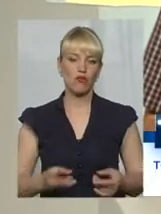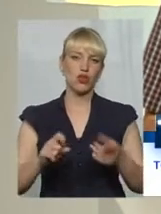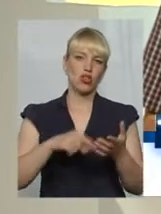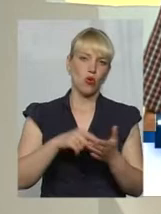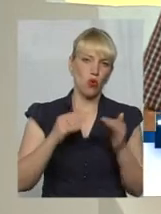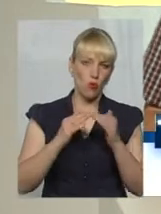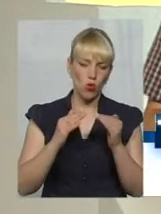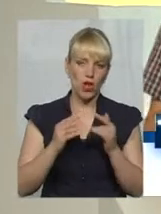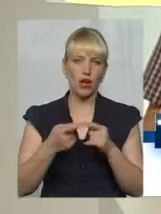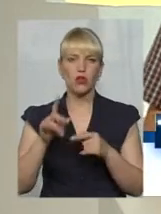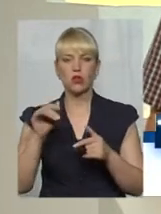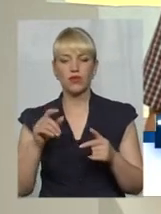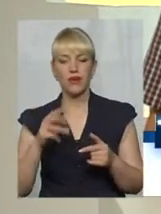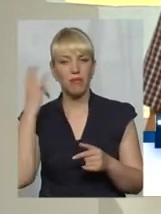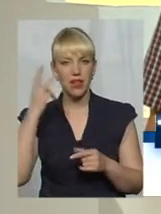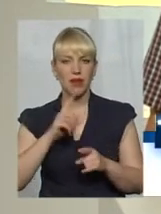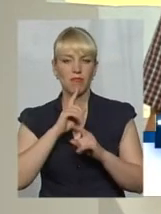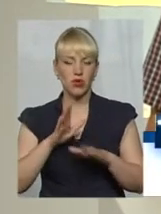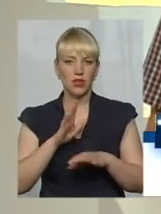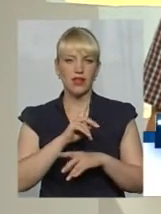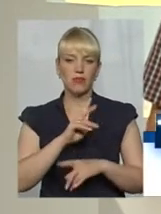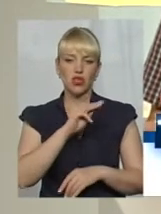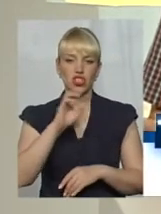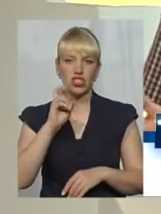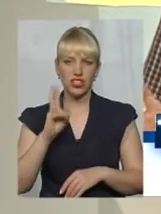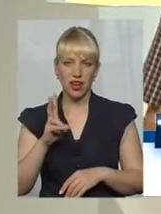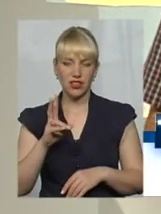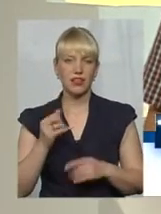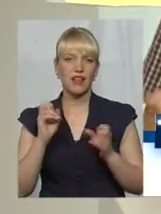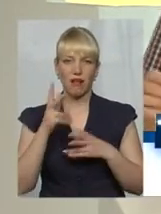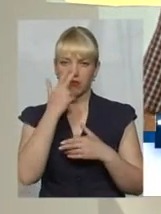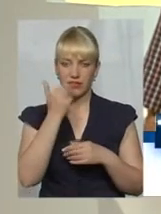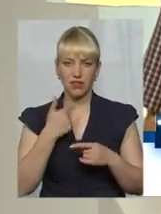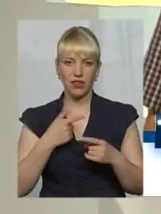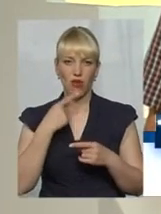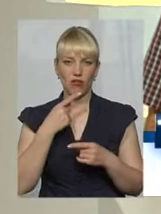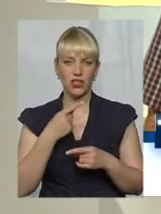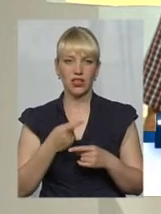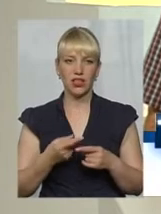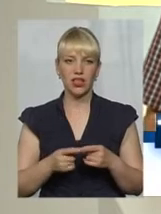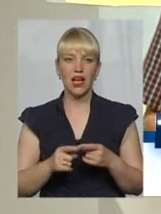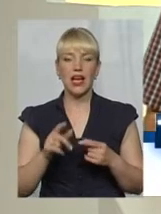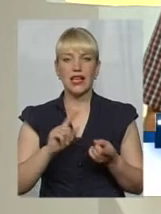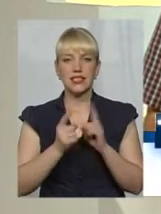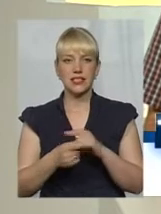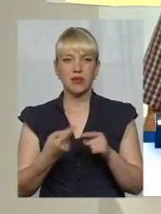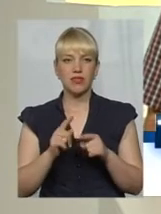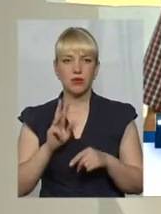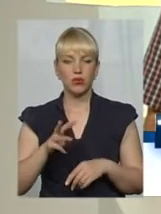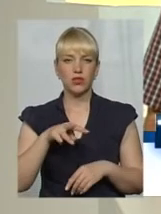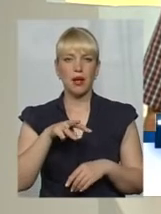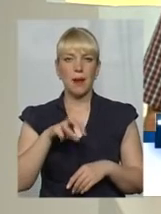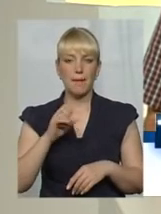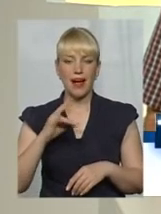-комунальну. Хмельницькому більше не буде житлово-експлуатаційних контор, які ми вже звикли аббревіатуру називати ЖЕКІ. Замість них будуть муніципальні